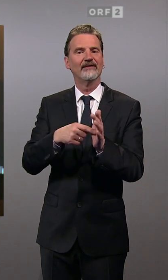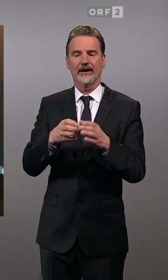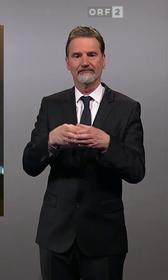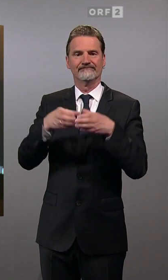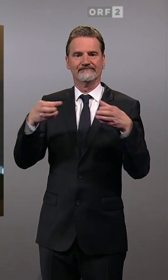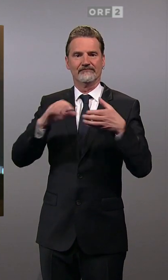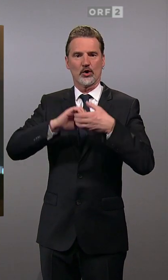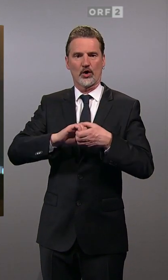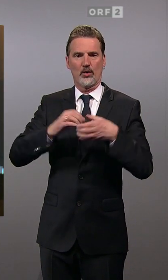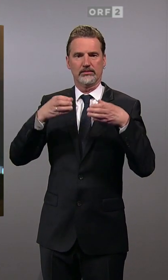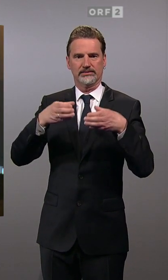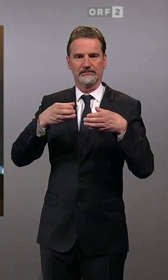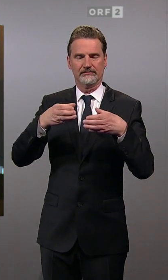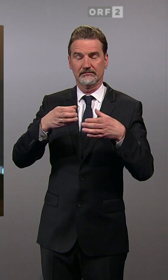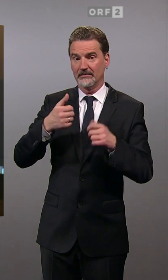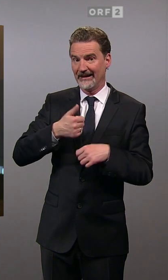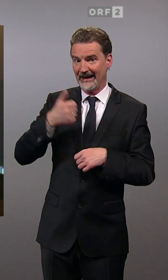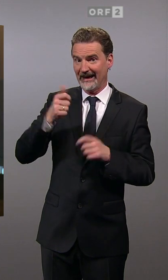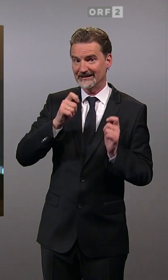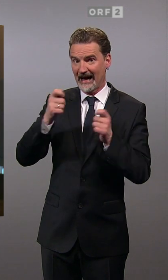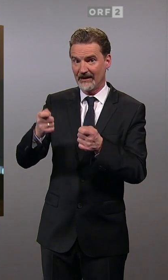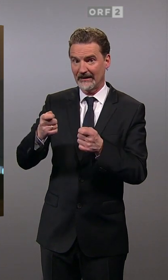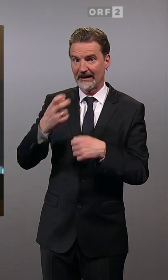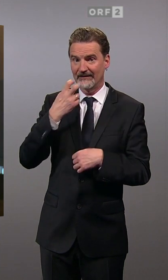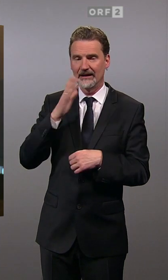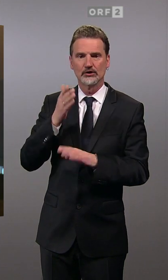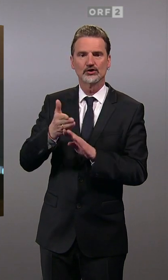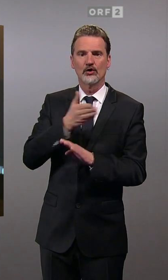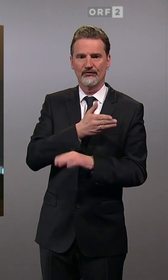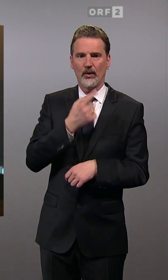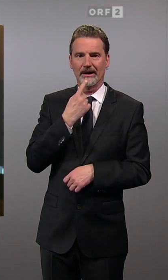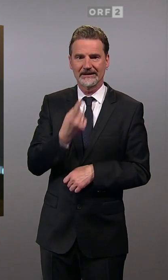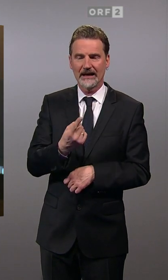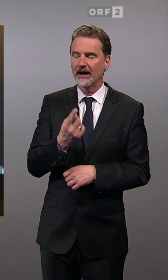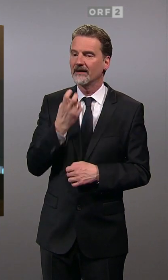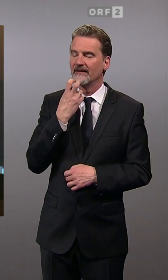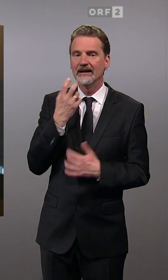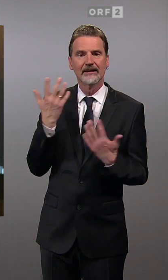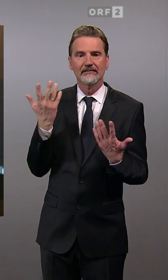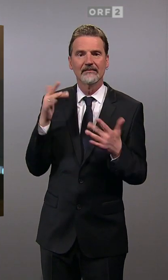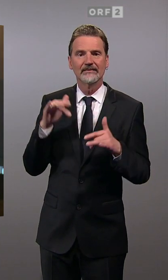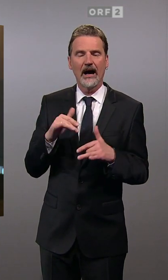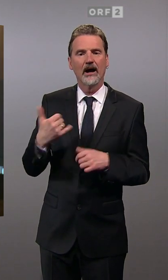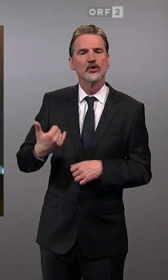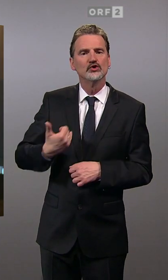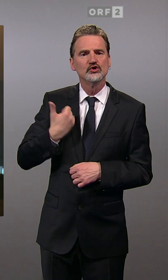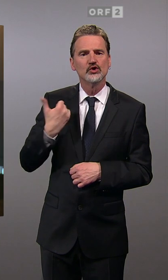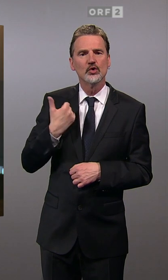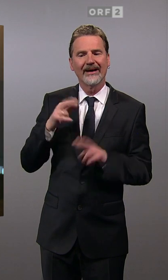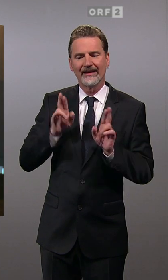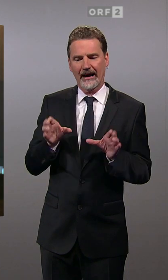Antrag sie als Ersten würden einbringen wollen, haben sie vorab auch schon angekündigt. Sie wollen einen sogenannten Jugendrat